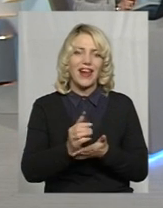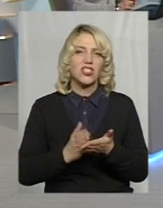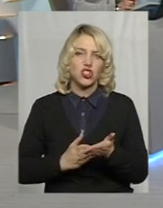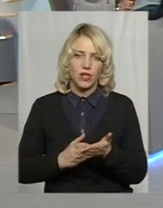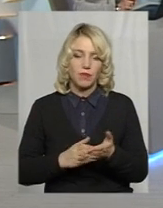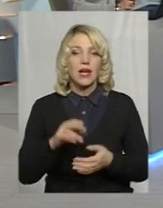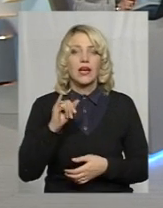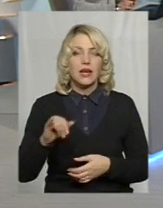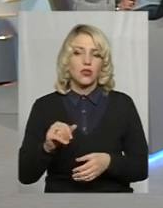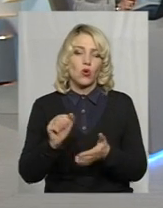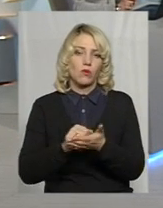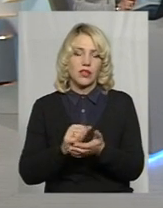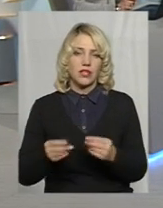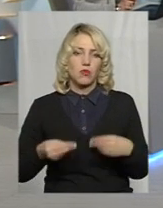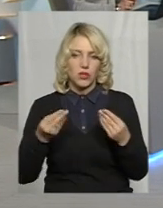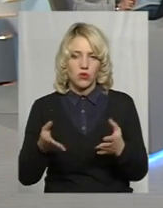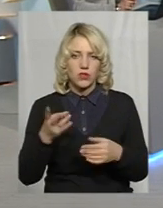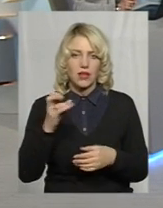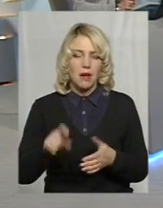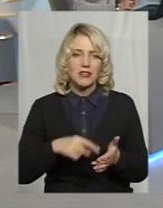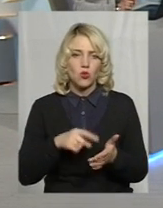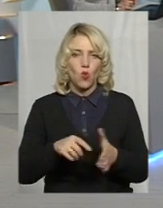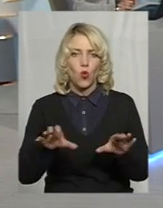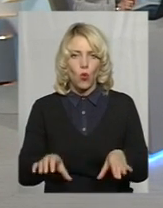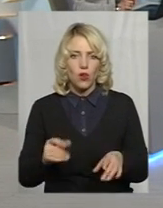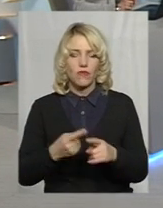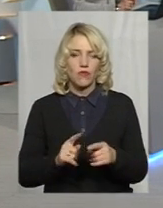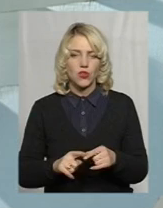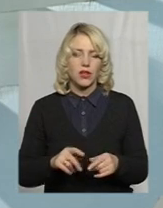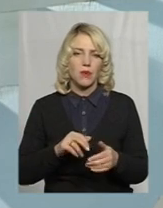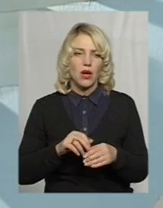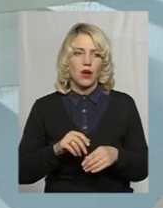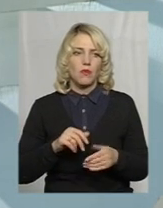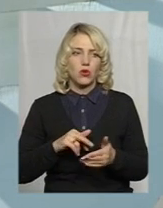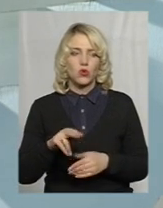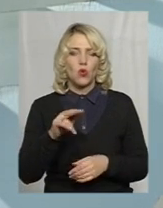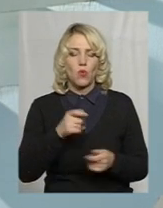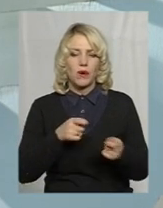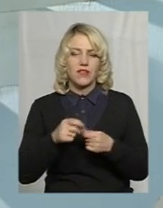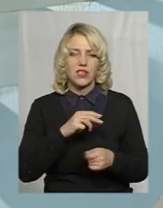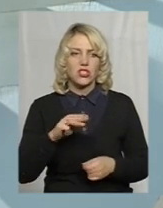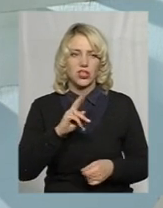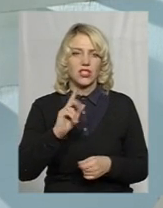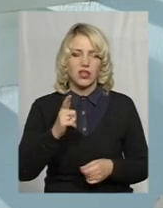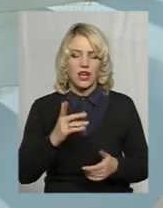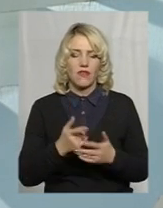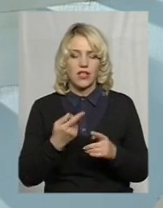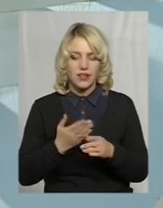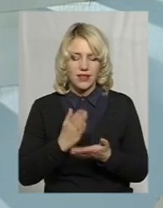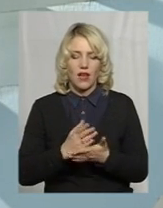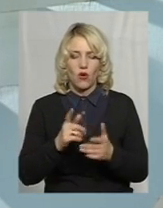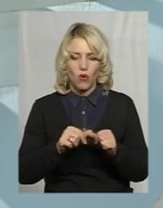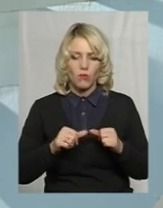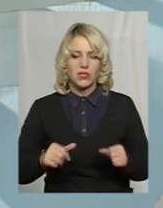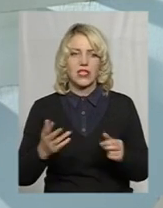Документи подаються на міського голову, вони приходять в управління ЖКГ. Є комісія, яка розглядає документи. Якщо